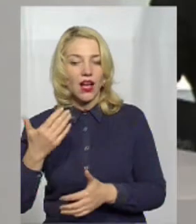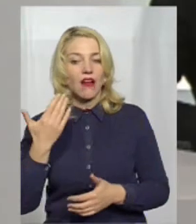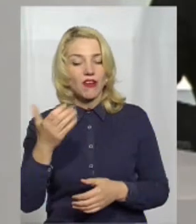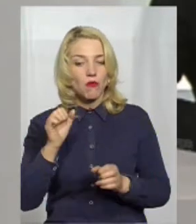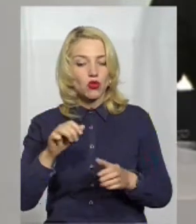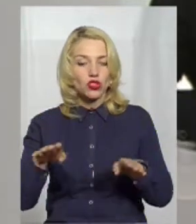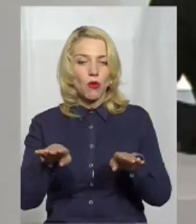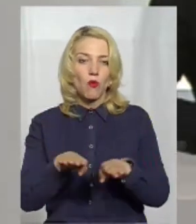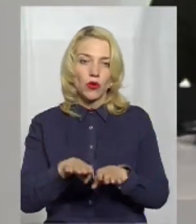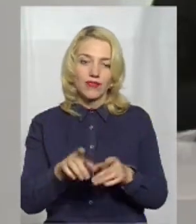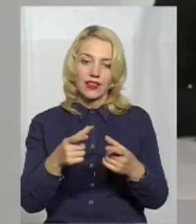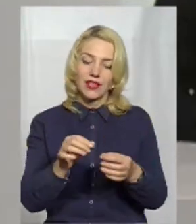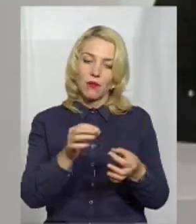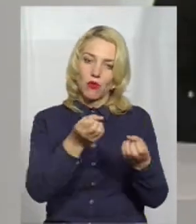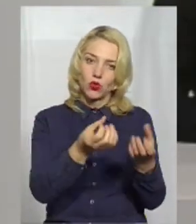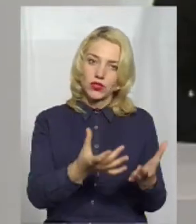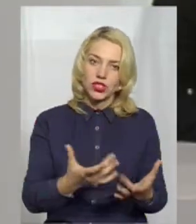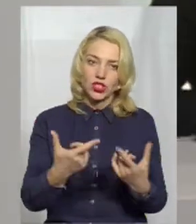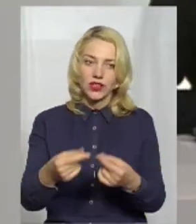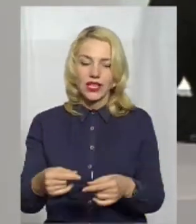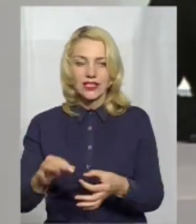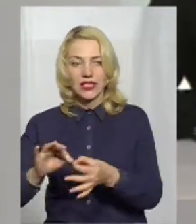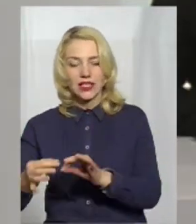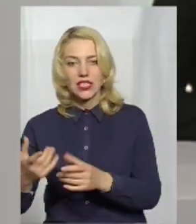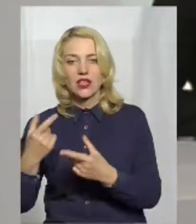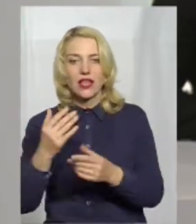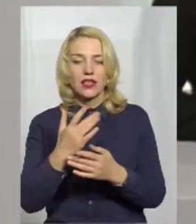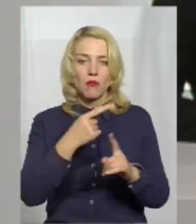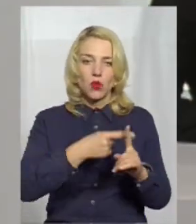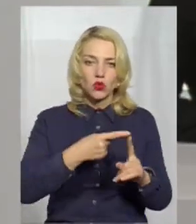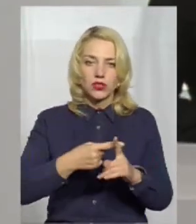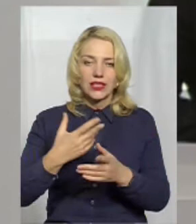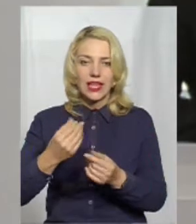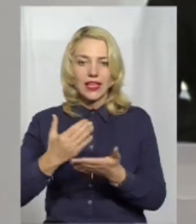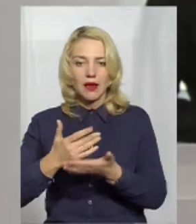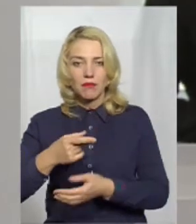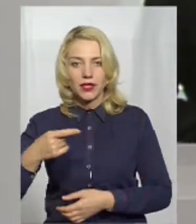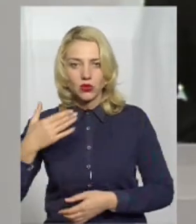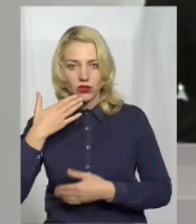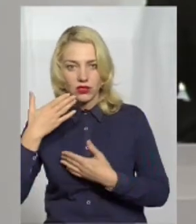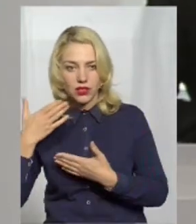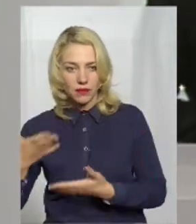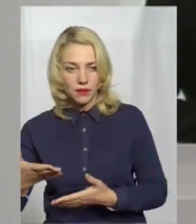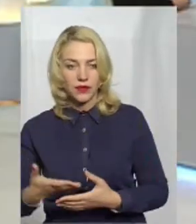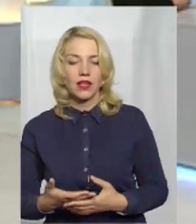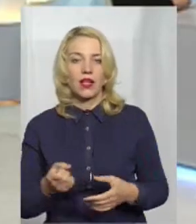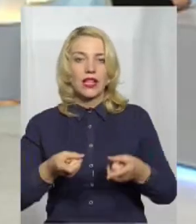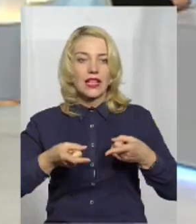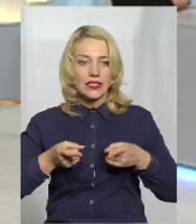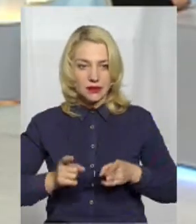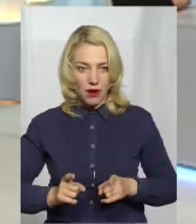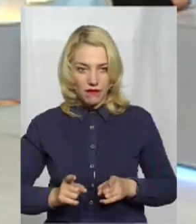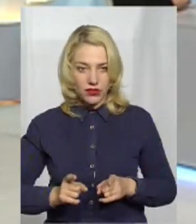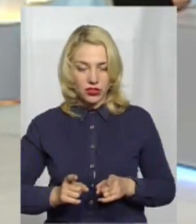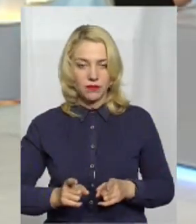порівняти якось? Де простіше, де складніше, де якісь плюси, якісь мінуси? Могли б це виділити, розповісти? Насправді,